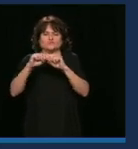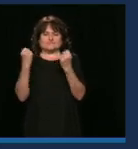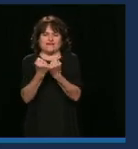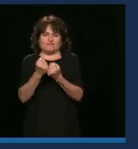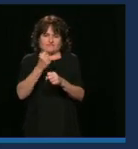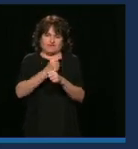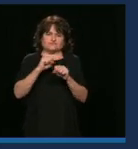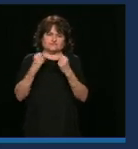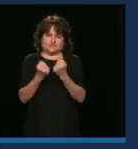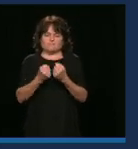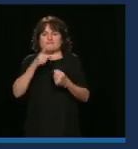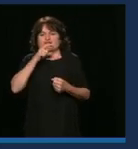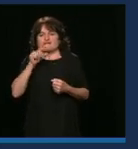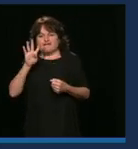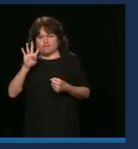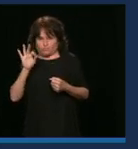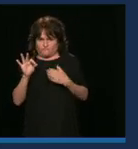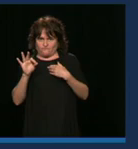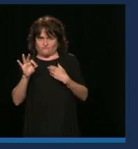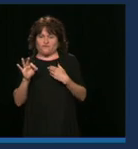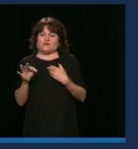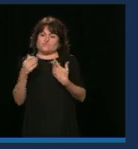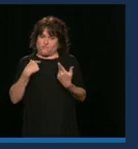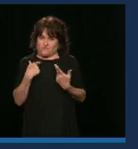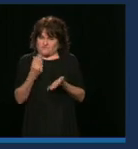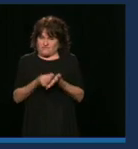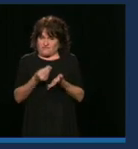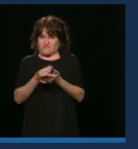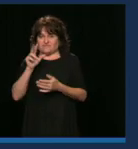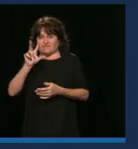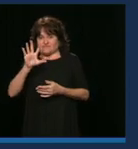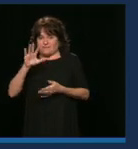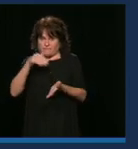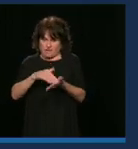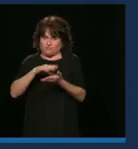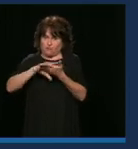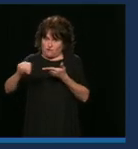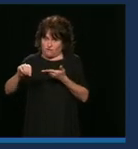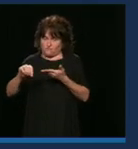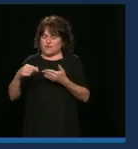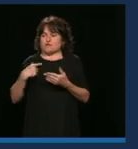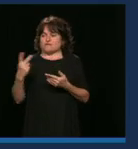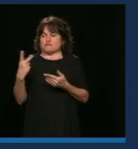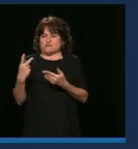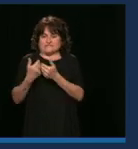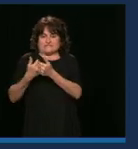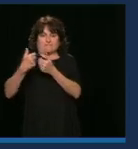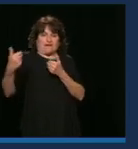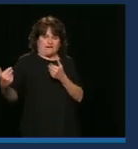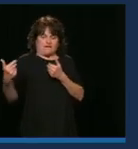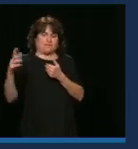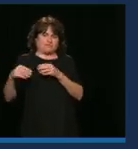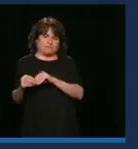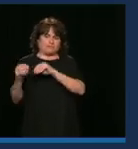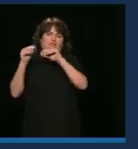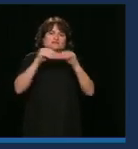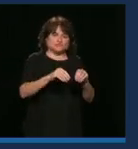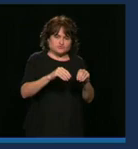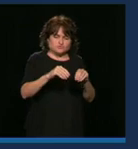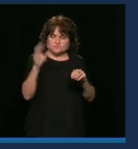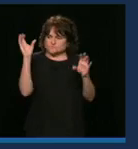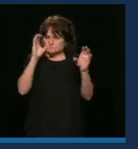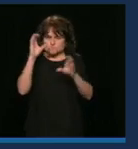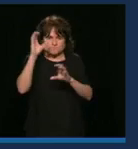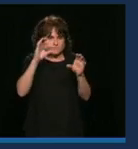35 000 piastres. J'ai vécu une séparation, ça fait que j'ai dû déménager. Savez-vous quoi? J'ai eu beau chercher, chercher, chercher.